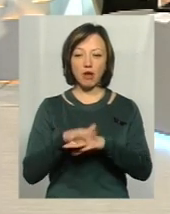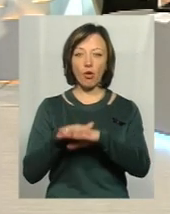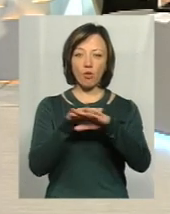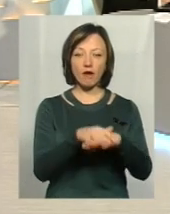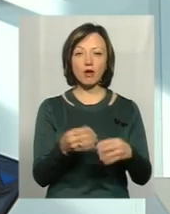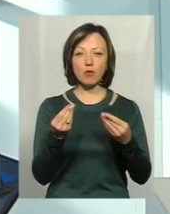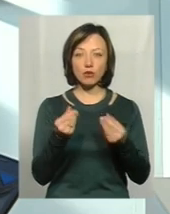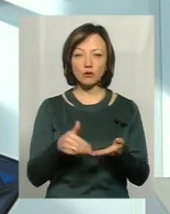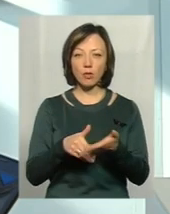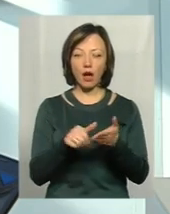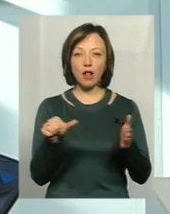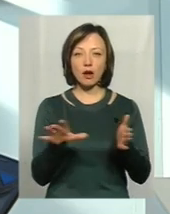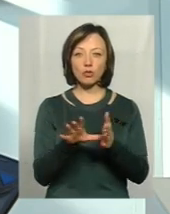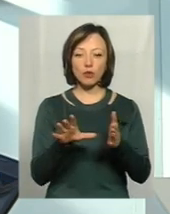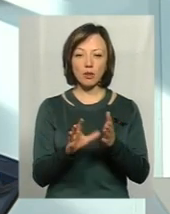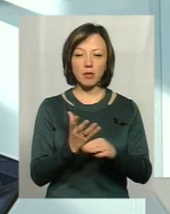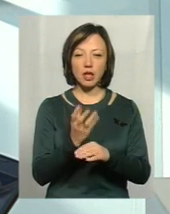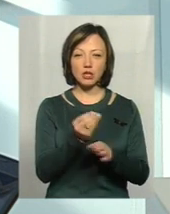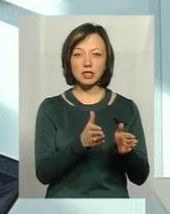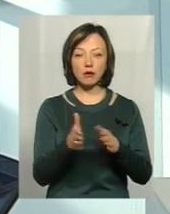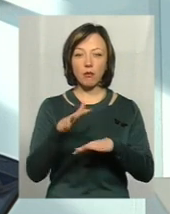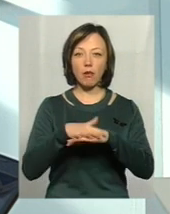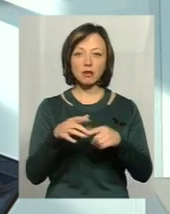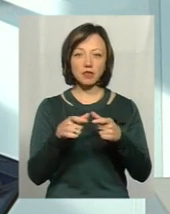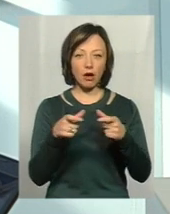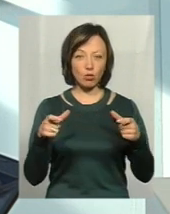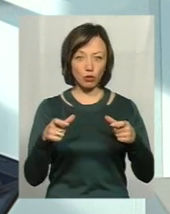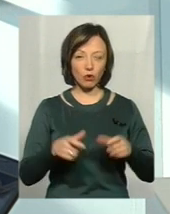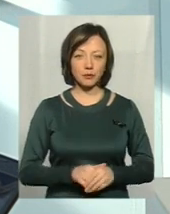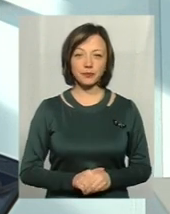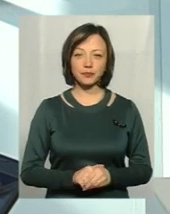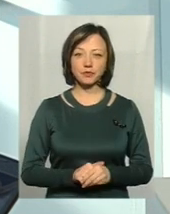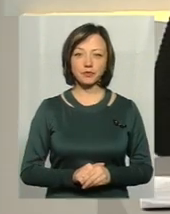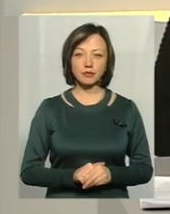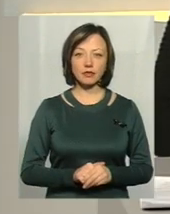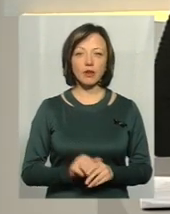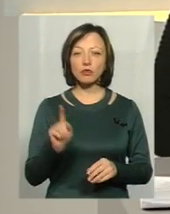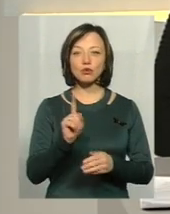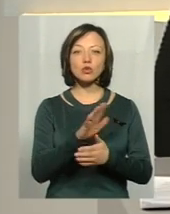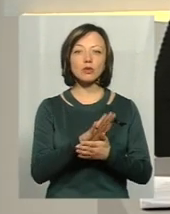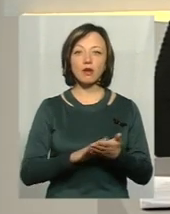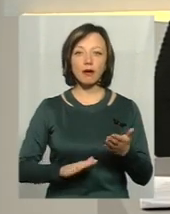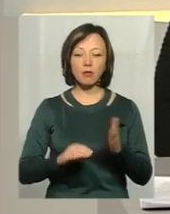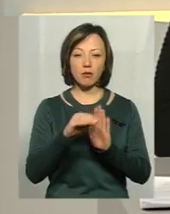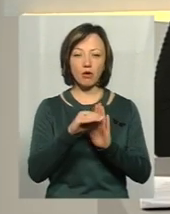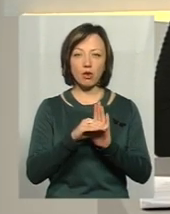коштів за допомогою електронних платіжних систем та банківських карток. А що далі по рейтингу?